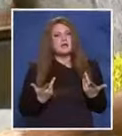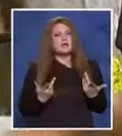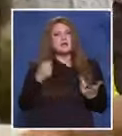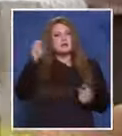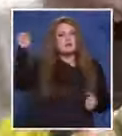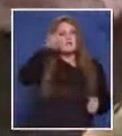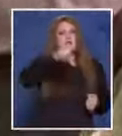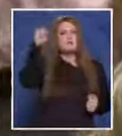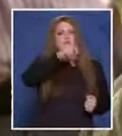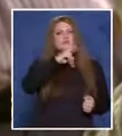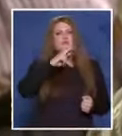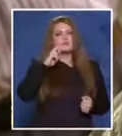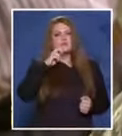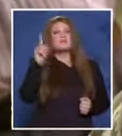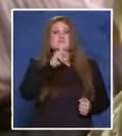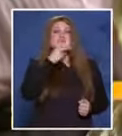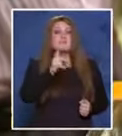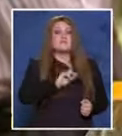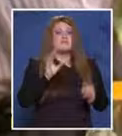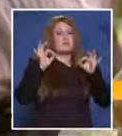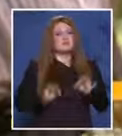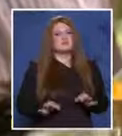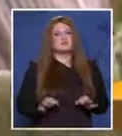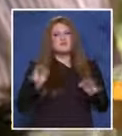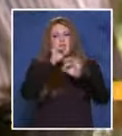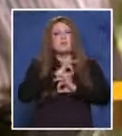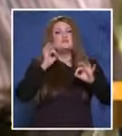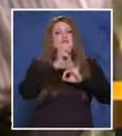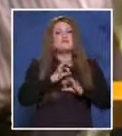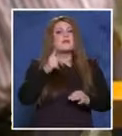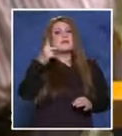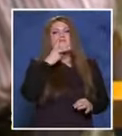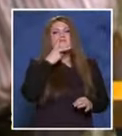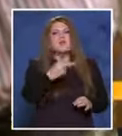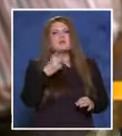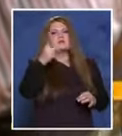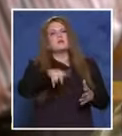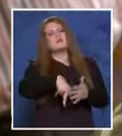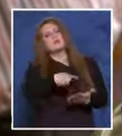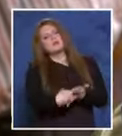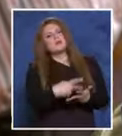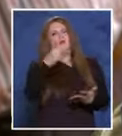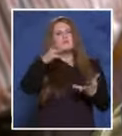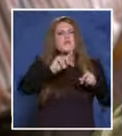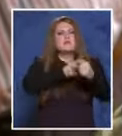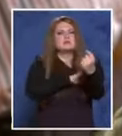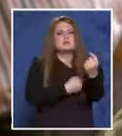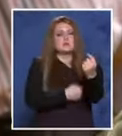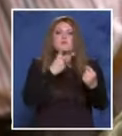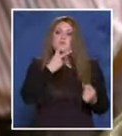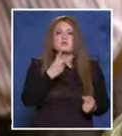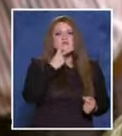пострадалия от полицаите? Ни съм. Не сте видял. Няма, че не бях. Видяхте ли безпомощното състояние на пострадалия? Видях.